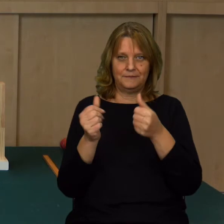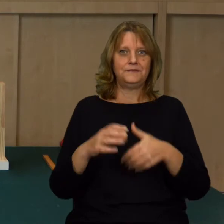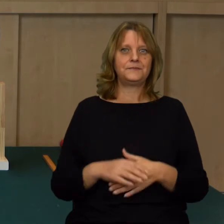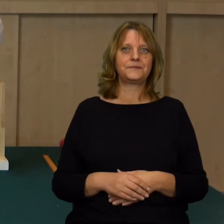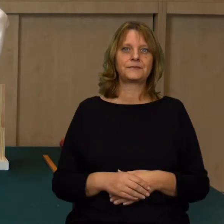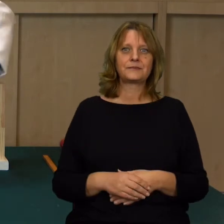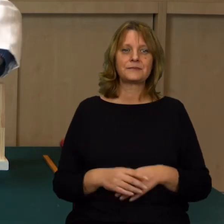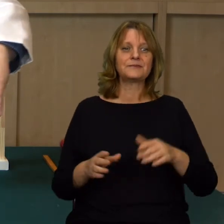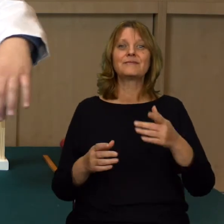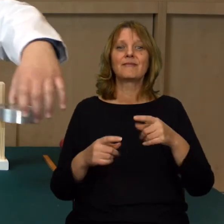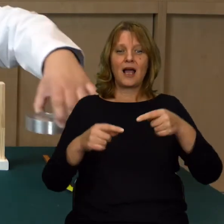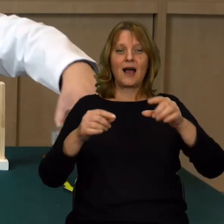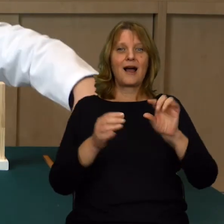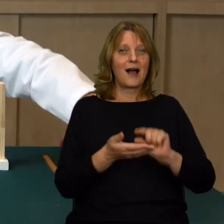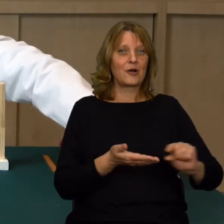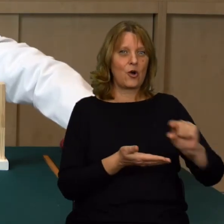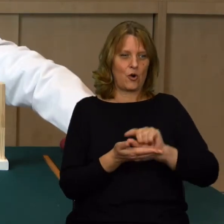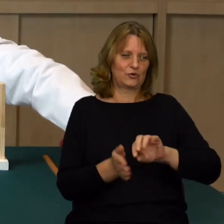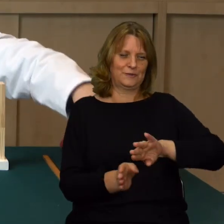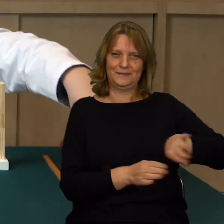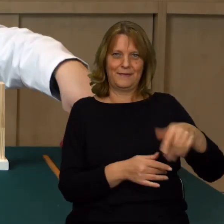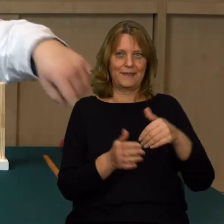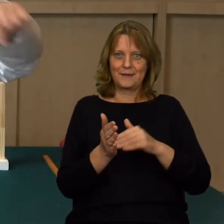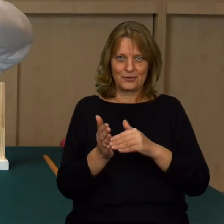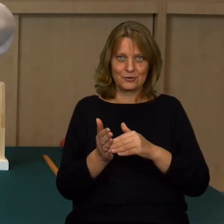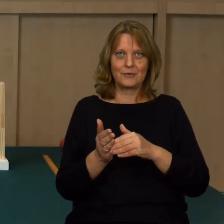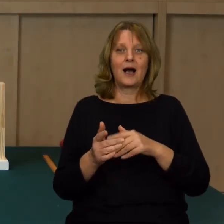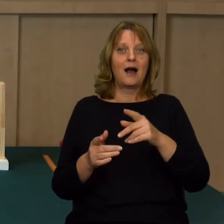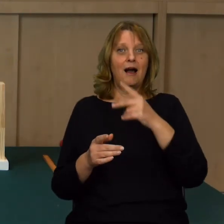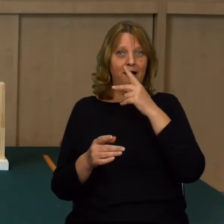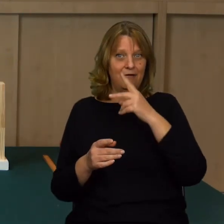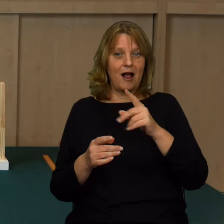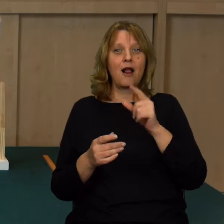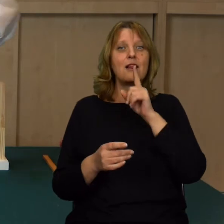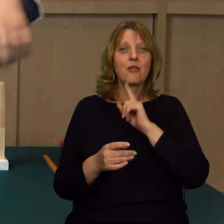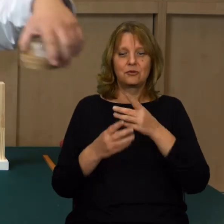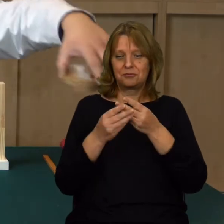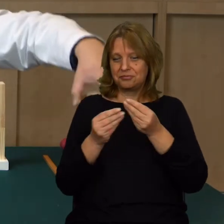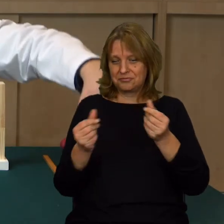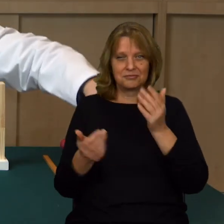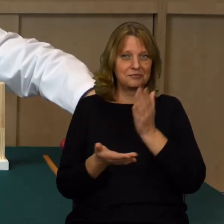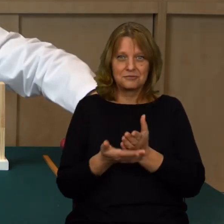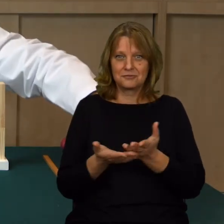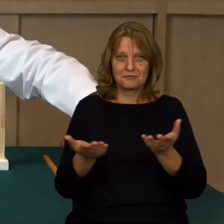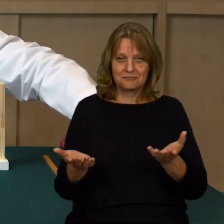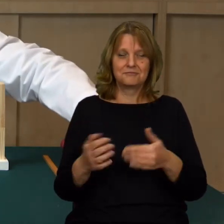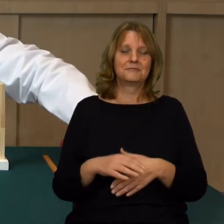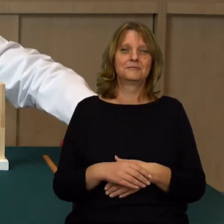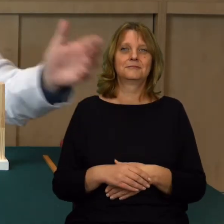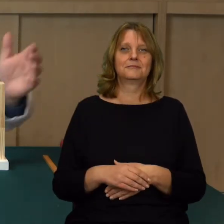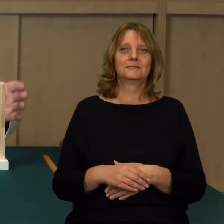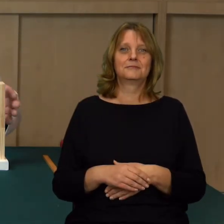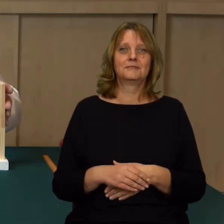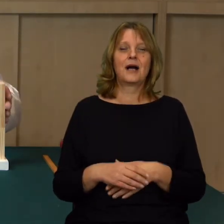Już nam krążki nie będą potrzebne do tego doświadczenia. Widzimy, że znikła nam kostka lodu na podkładce